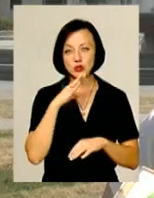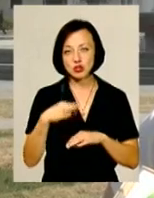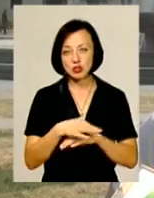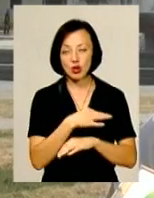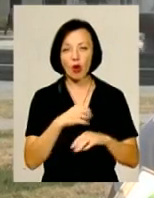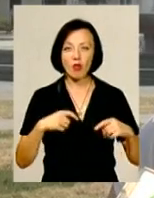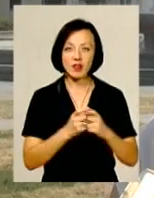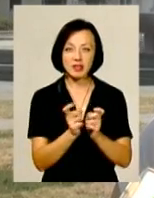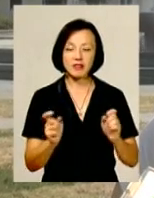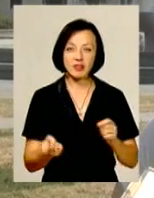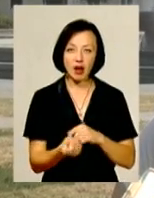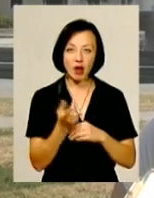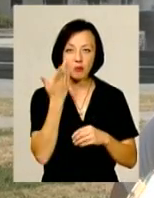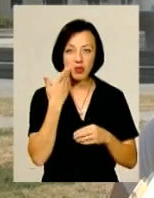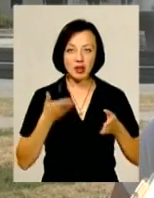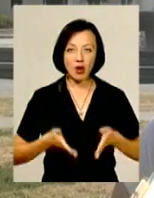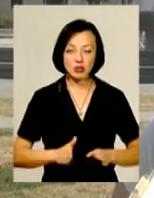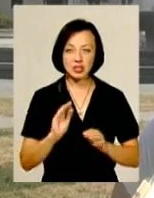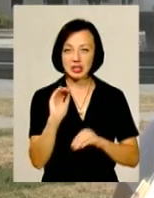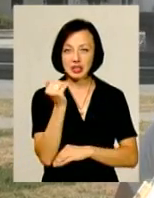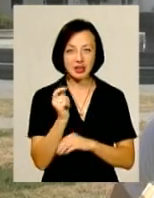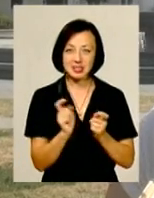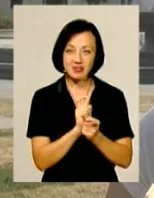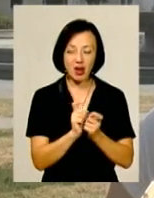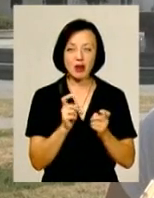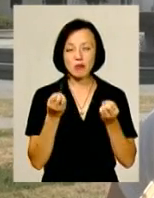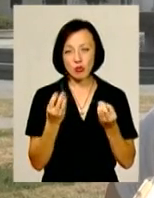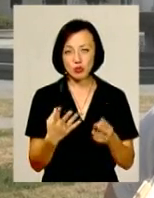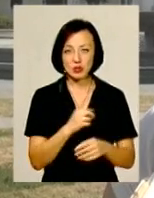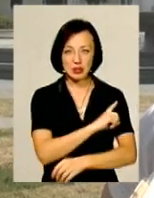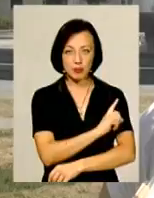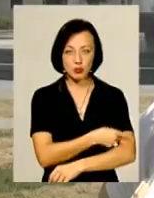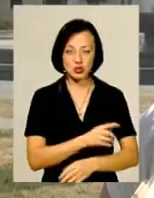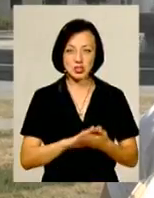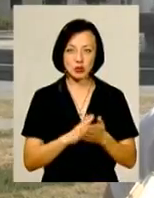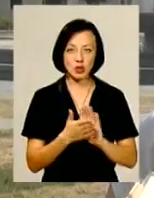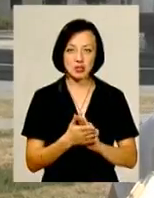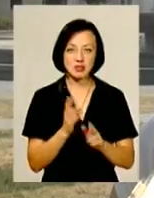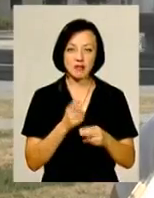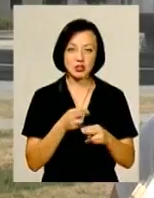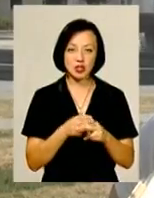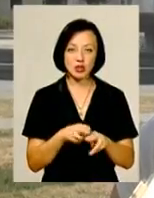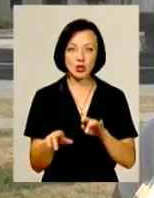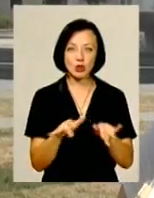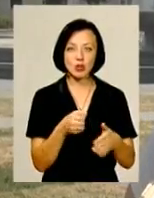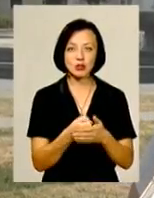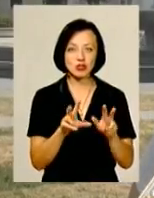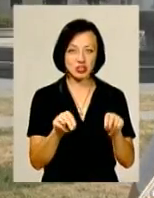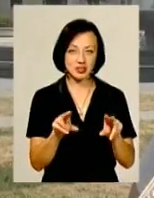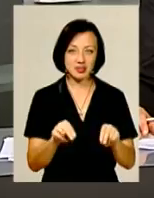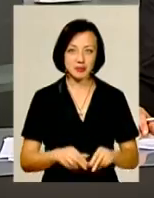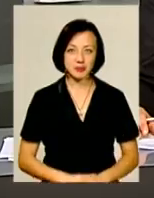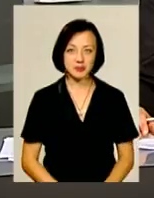конфлікти, які виникають при народженні дитини. Це не певськово якісь сварки, а просто такі напружені ситуації, які заважають рухатися до щастя.